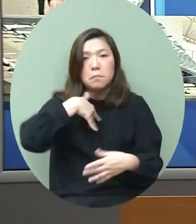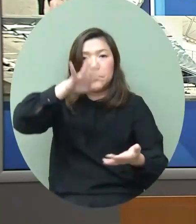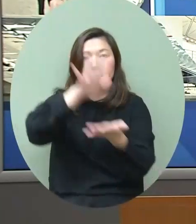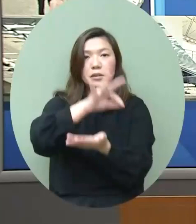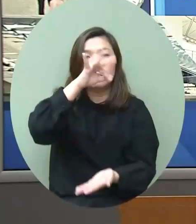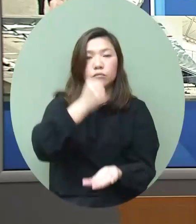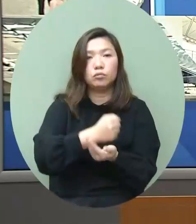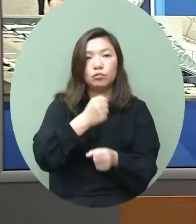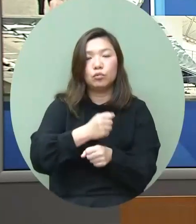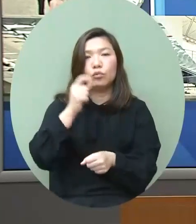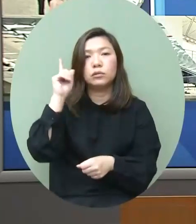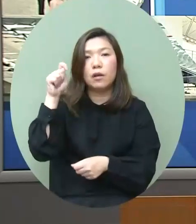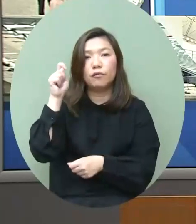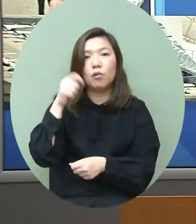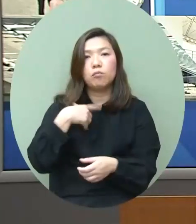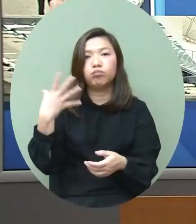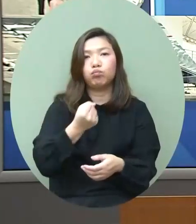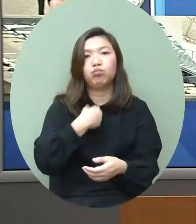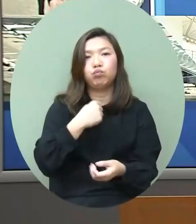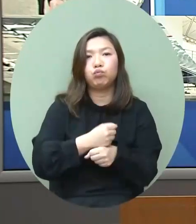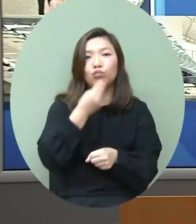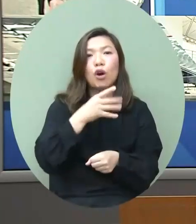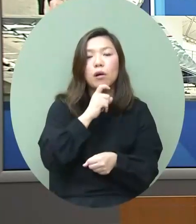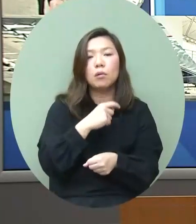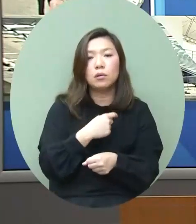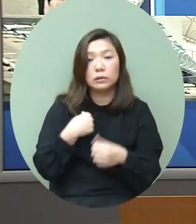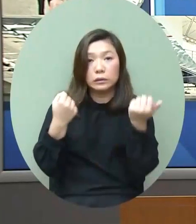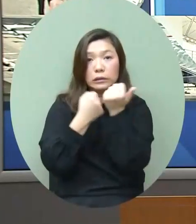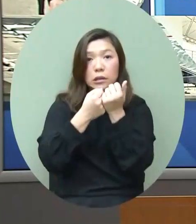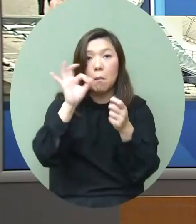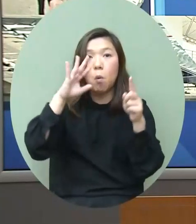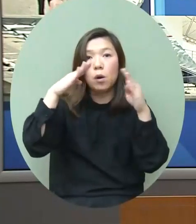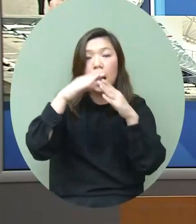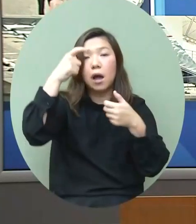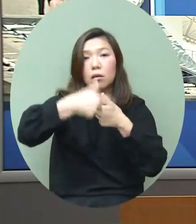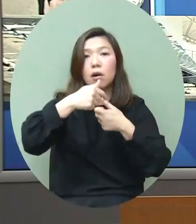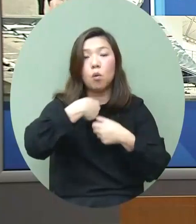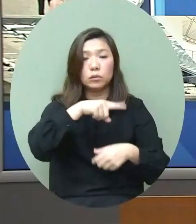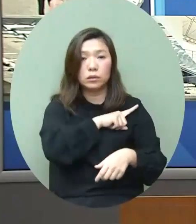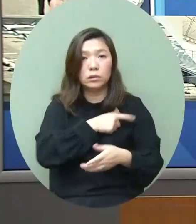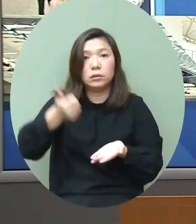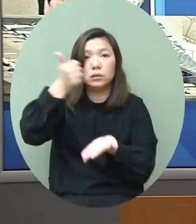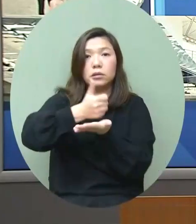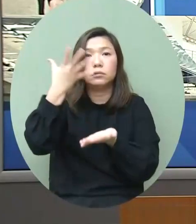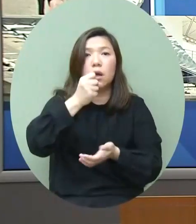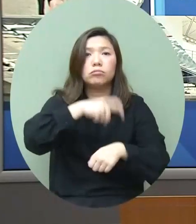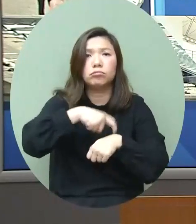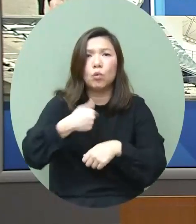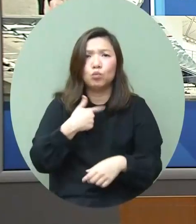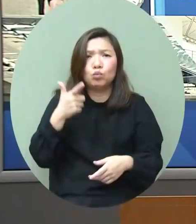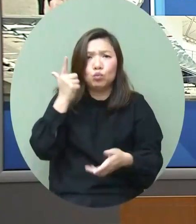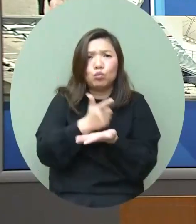多的社會福利署處長支援毛家姐是我當年作為處長重要的工作之一